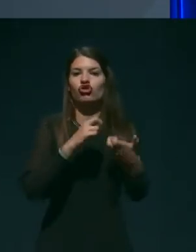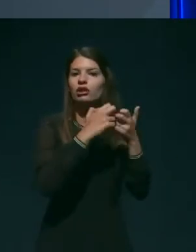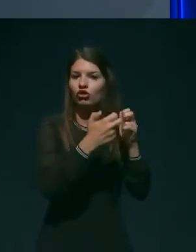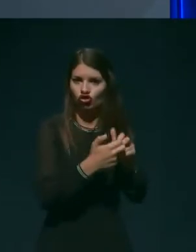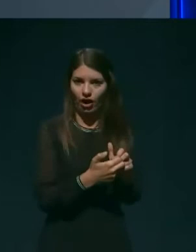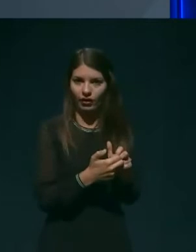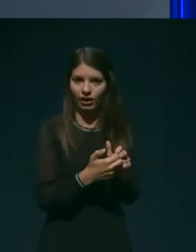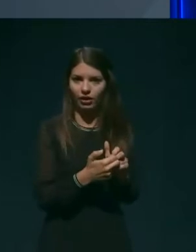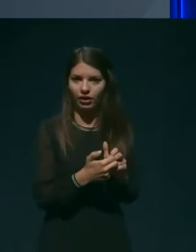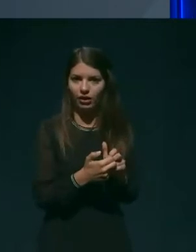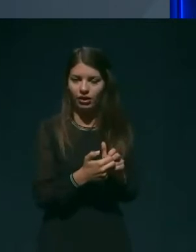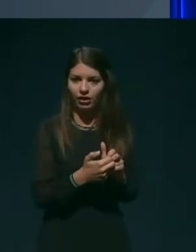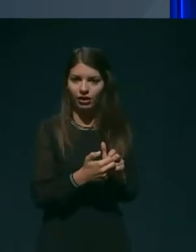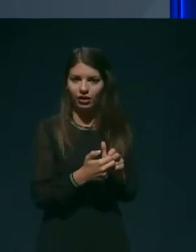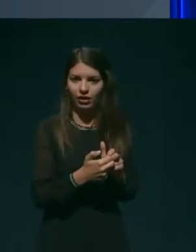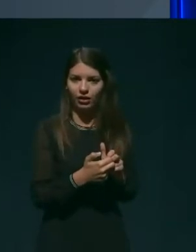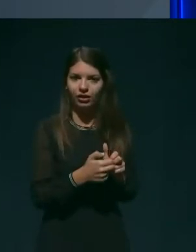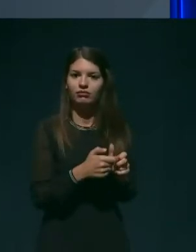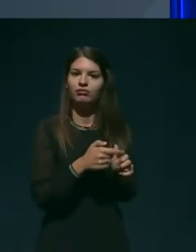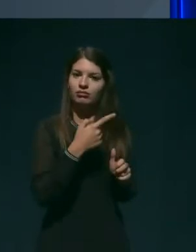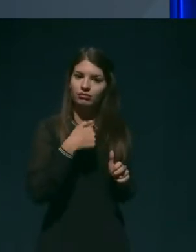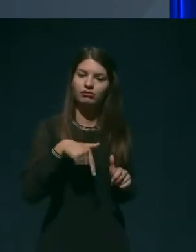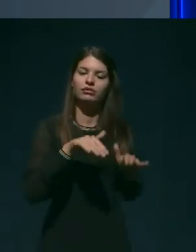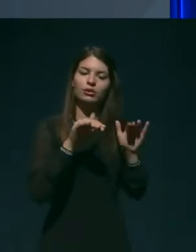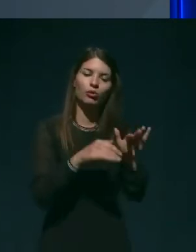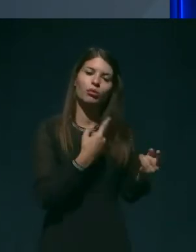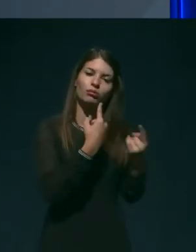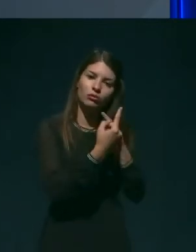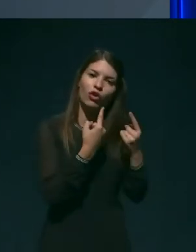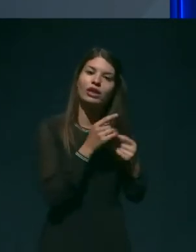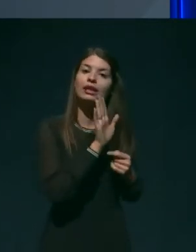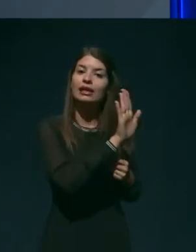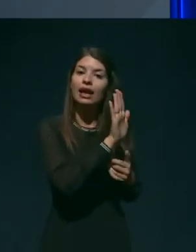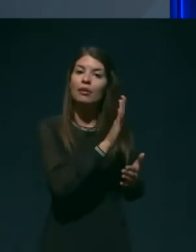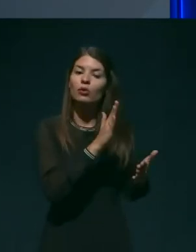v tem dogovoru na njemu primeren način.